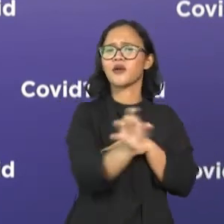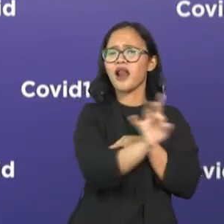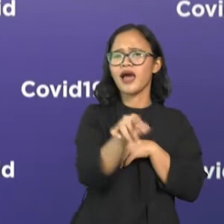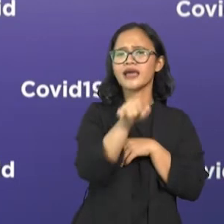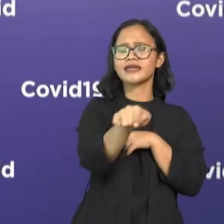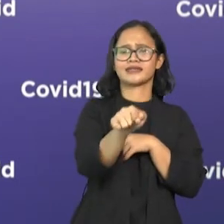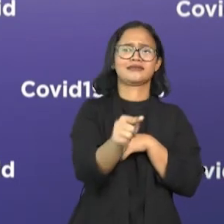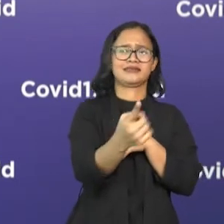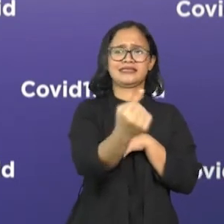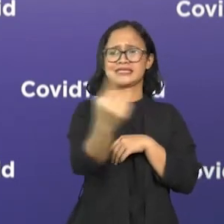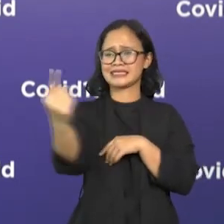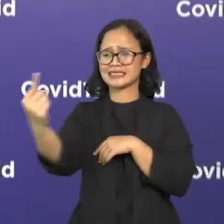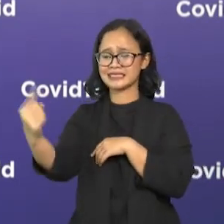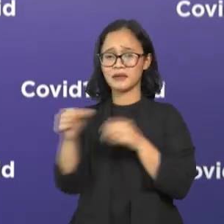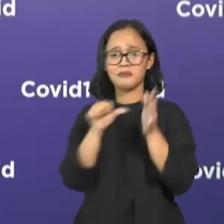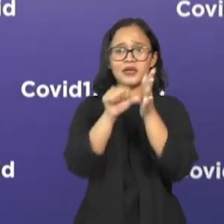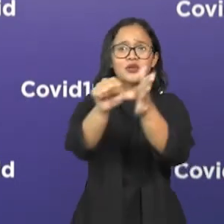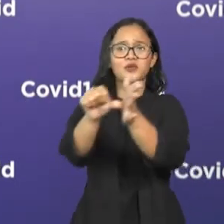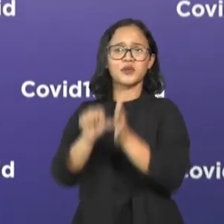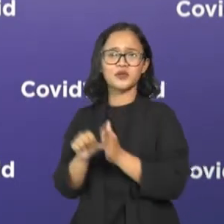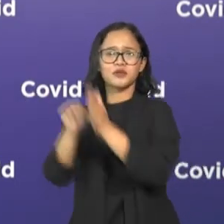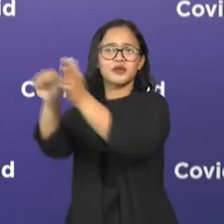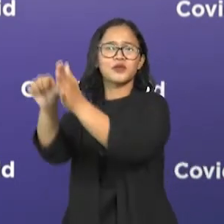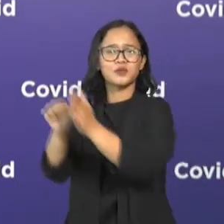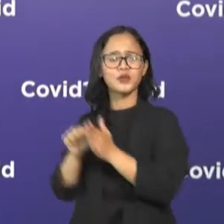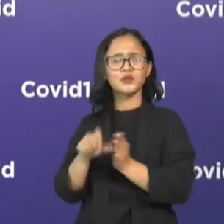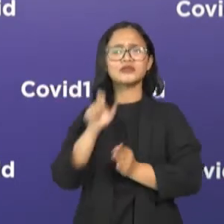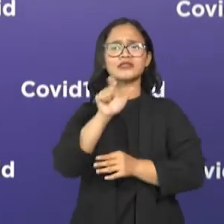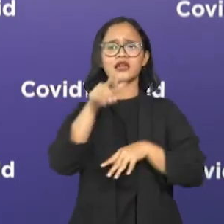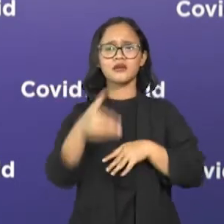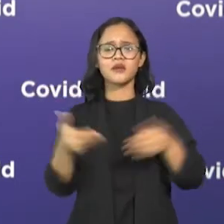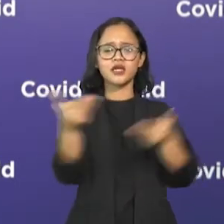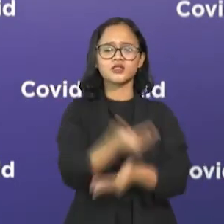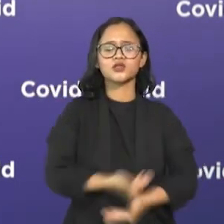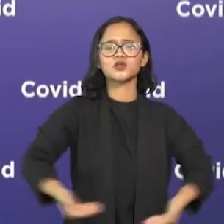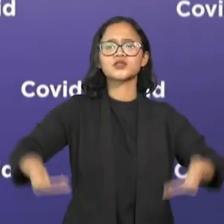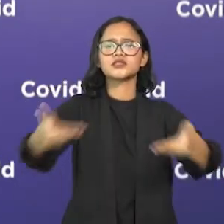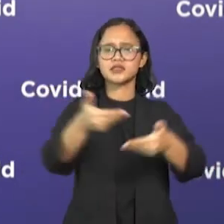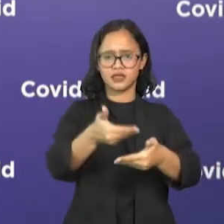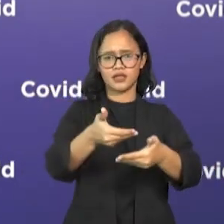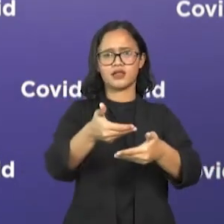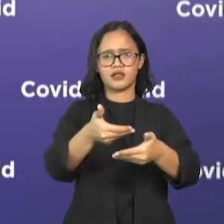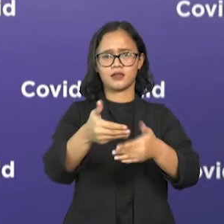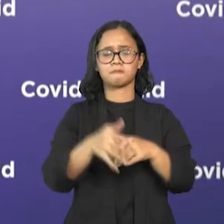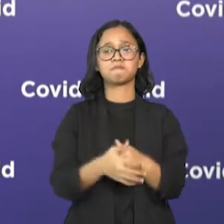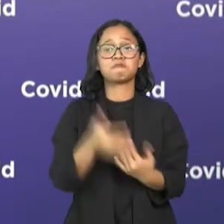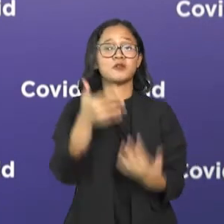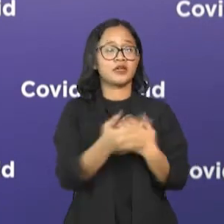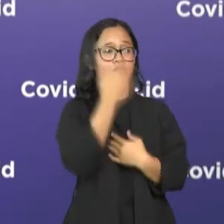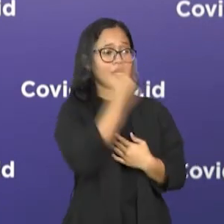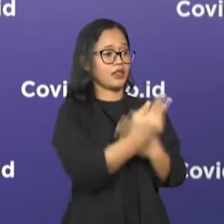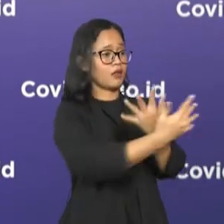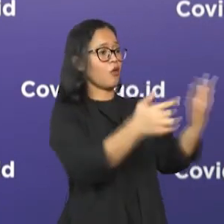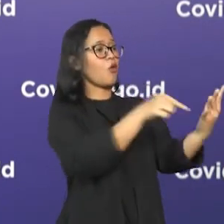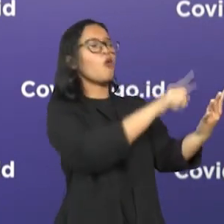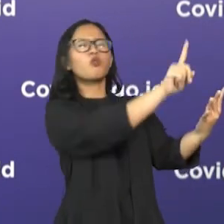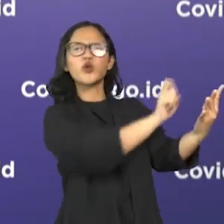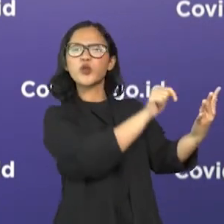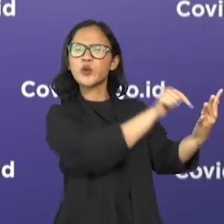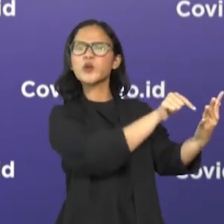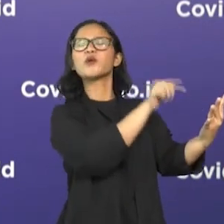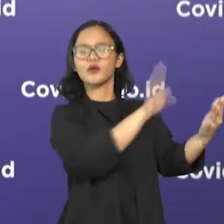pribadi adalah membantu secara sosial di mana umat-umat yang membutuhkan bantuan